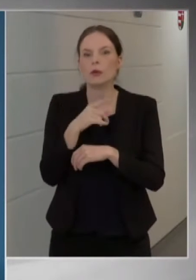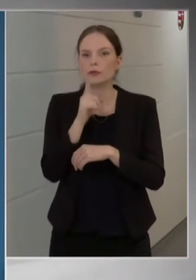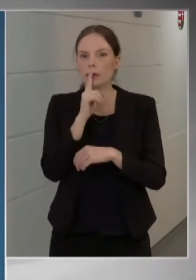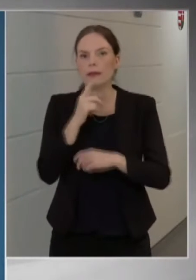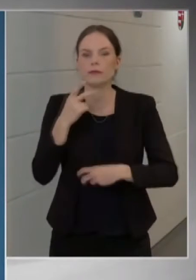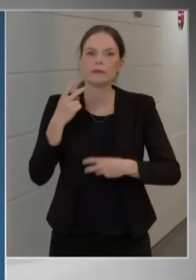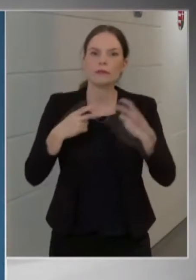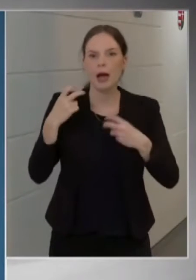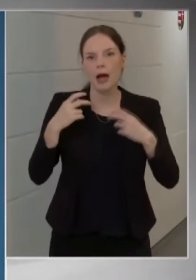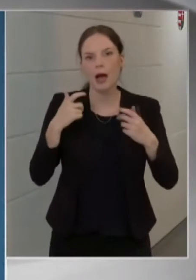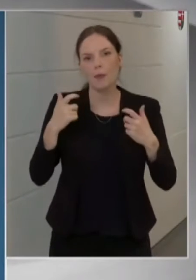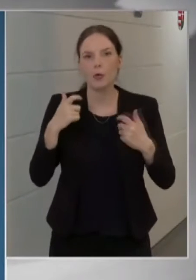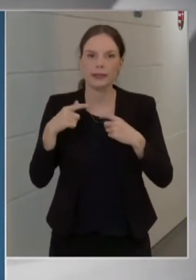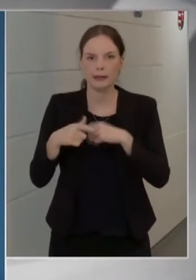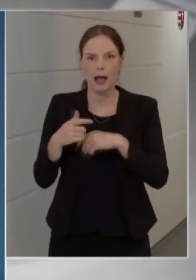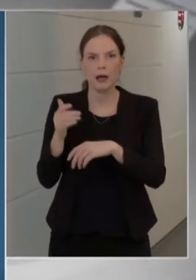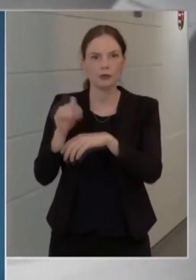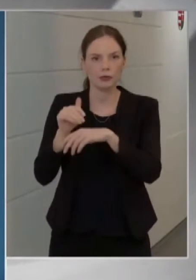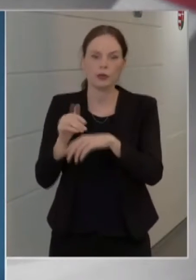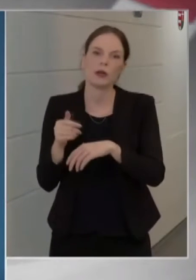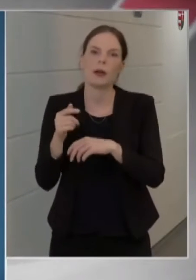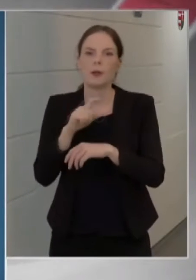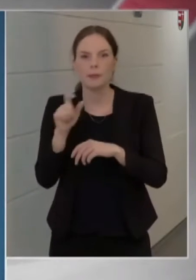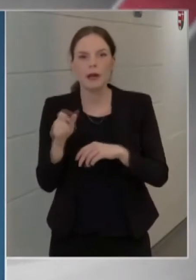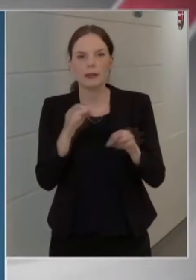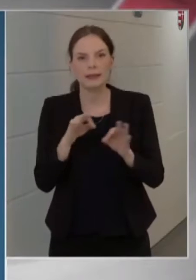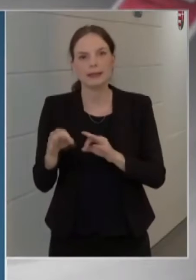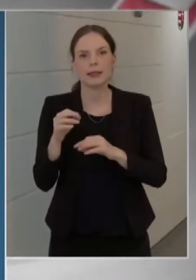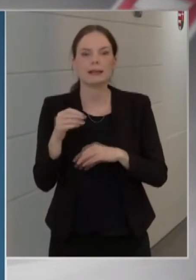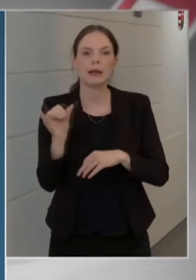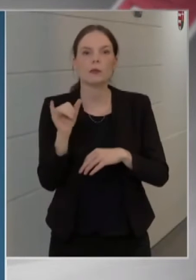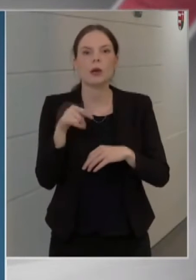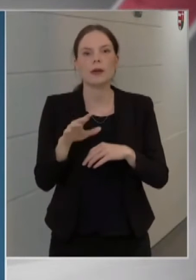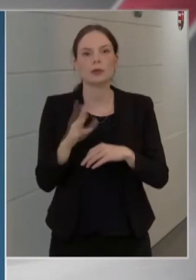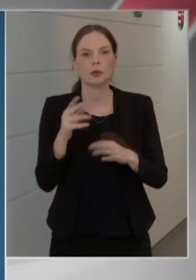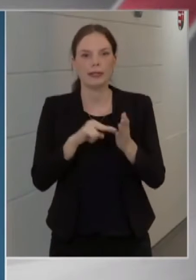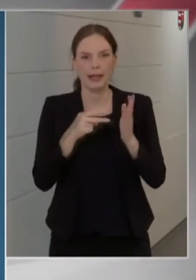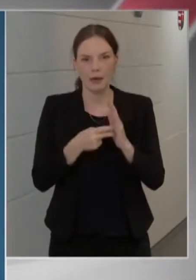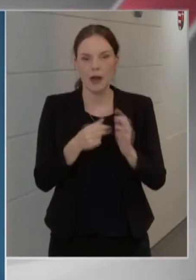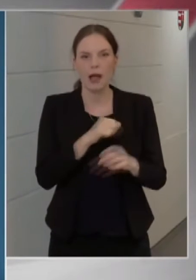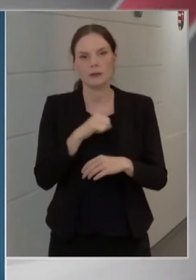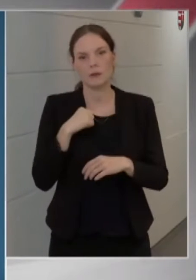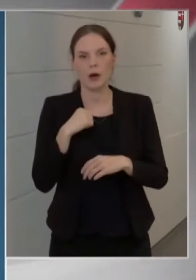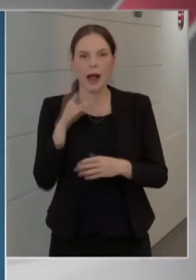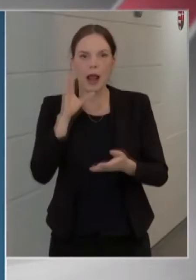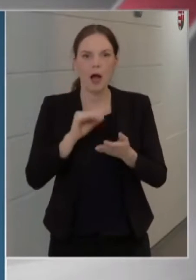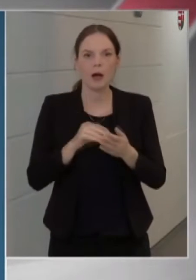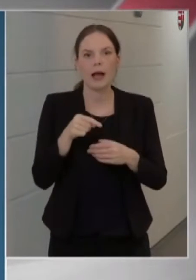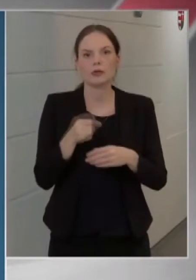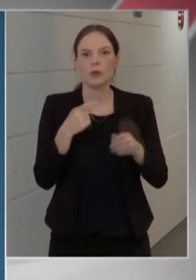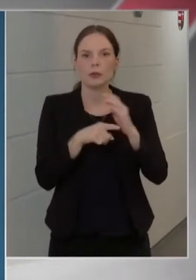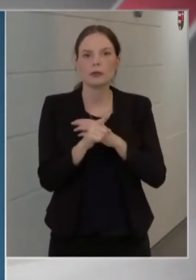bejelentés alapján intézkedtek Budapest 5. kerületében található egyik magállakásban, ahol 15 fő külföldi